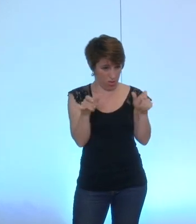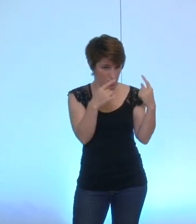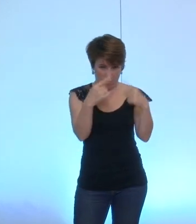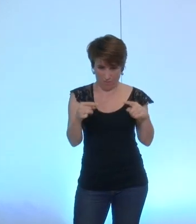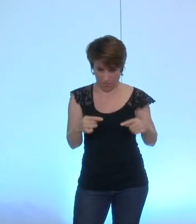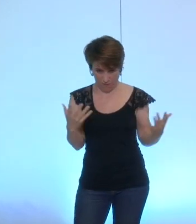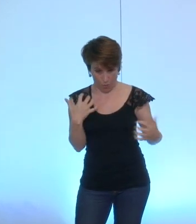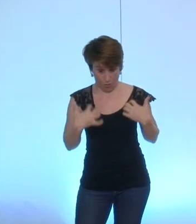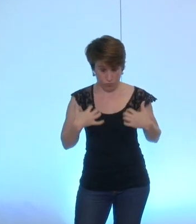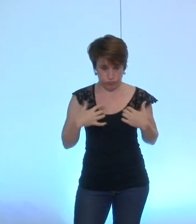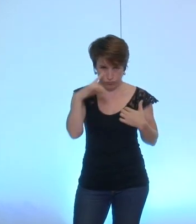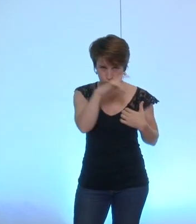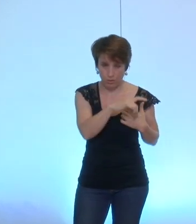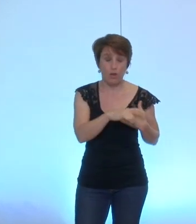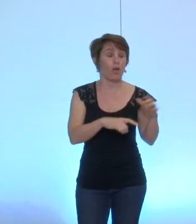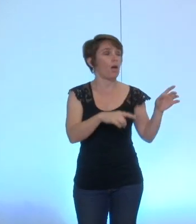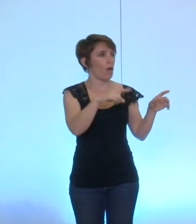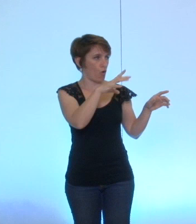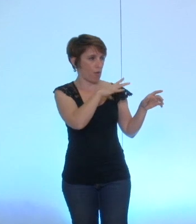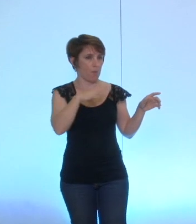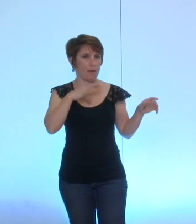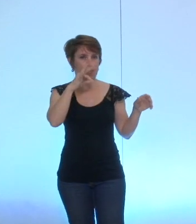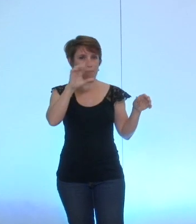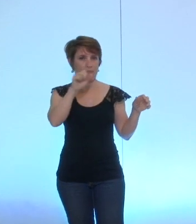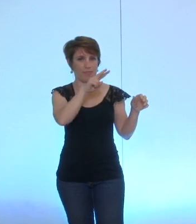faire la lecture des deux propositions